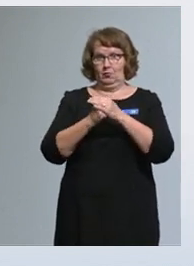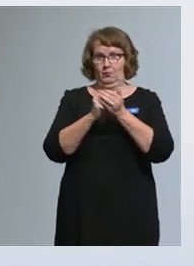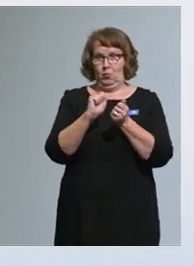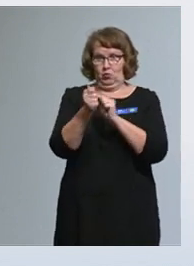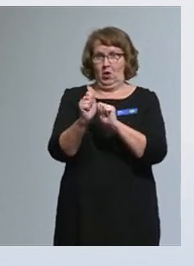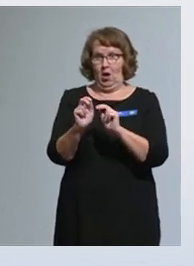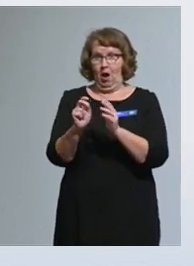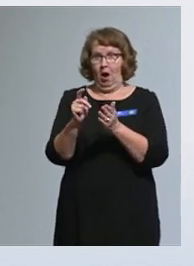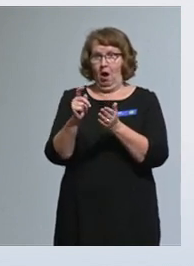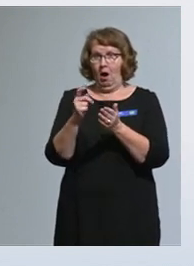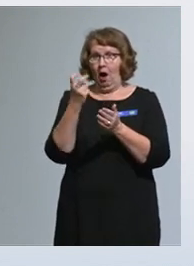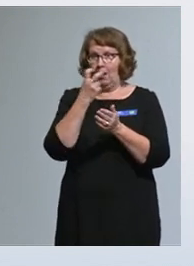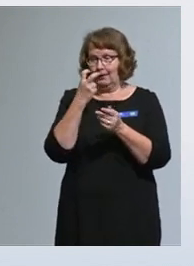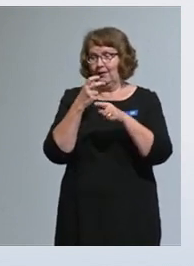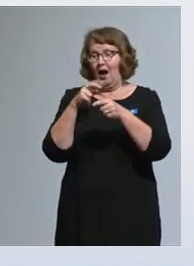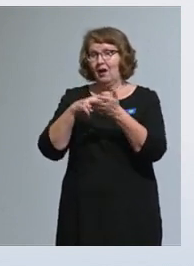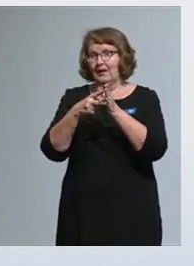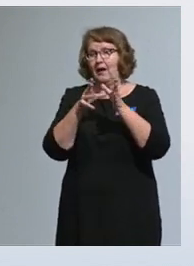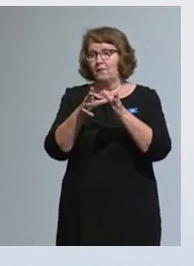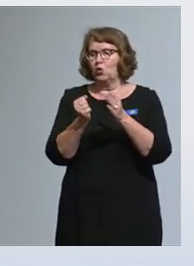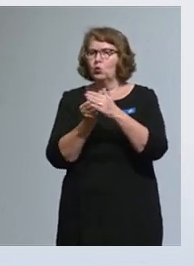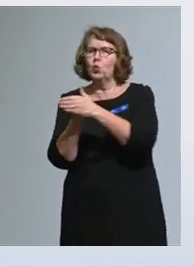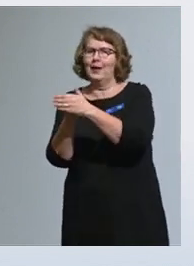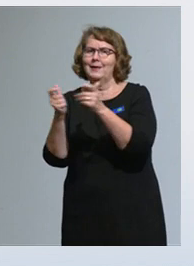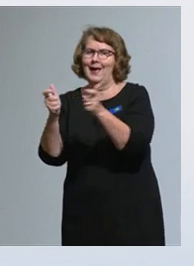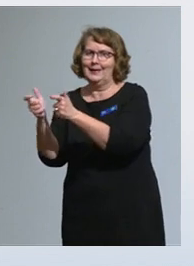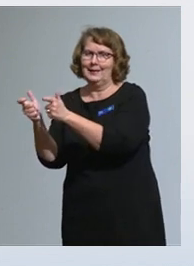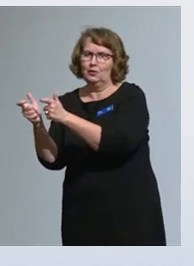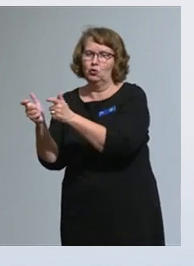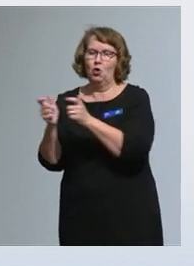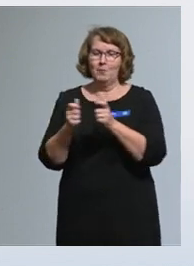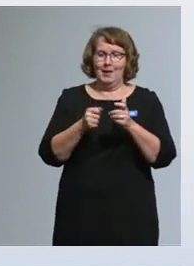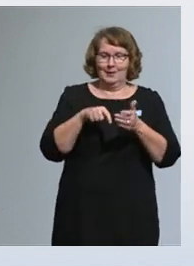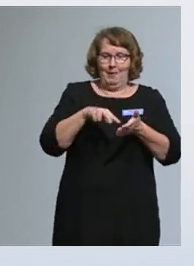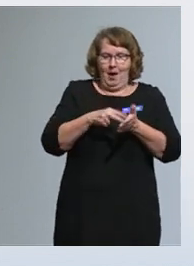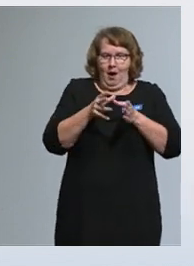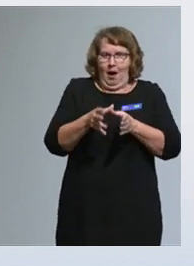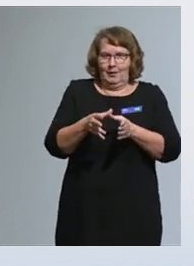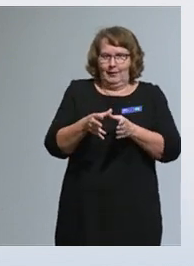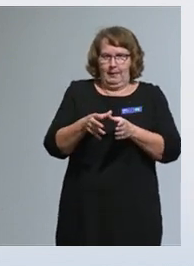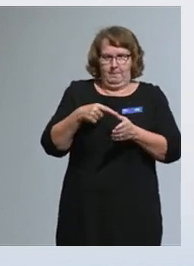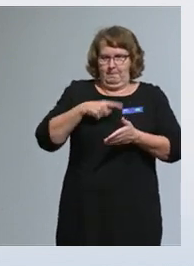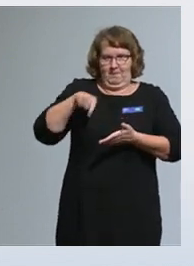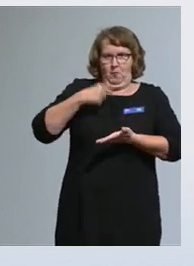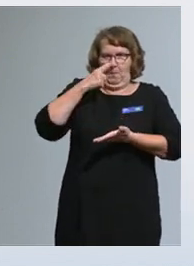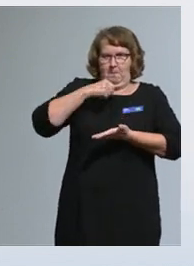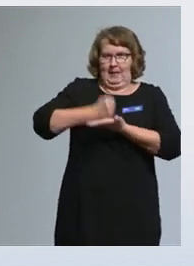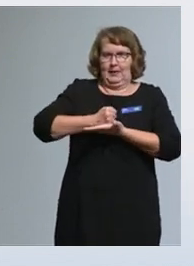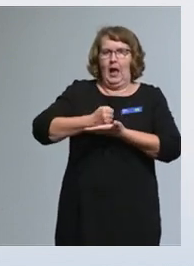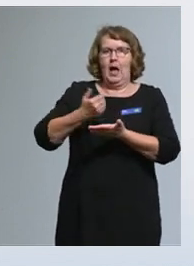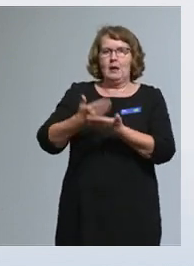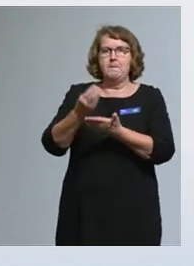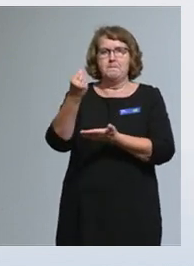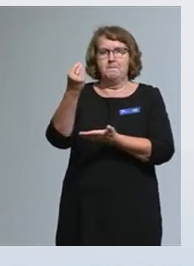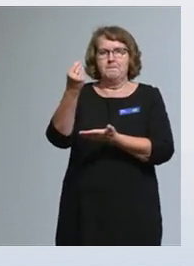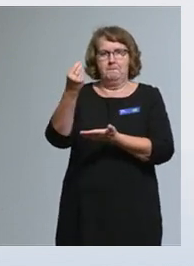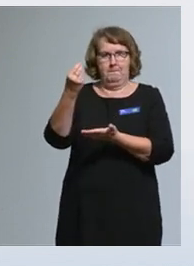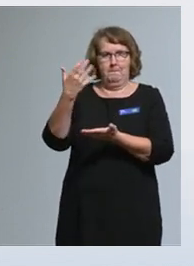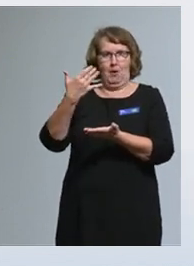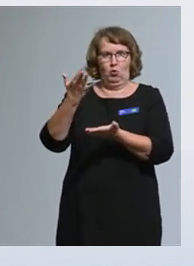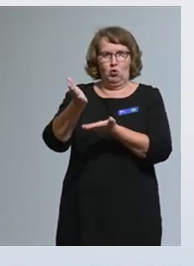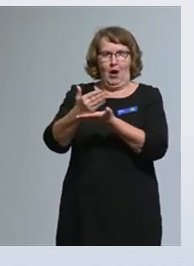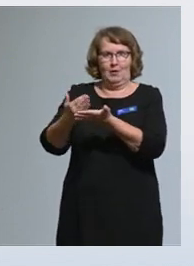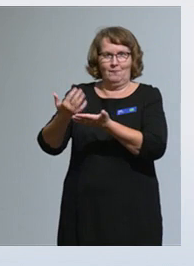haasteessa. Hankkeille ei kuulu kysymykset jaossa olevan rahan määrästä. Se on selvää meille kaikille.